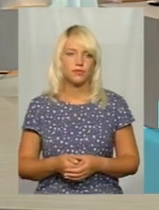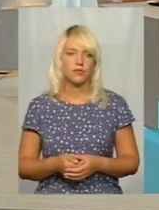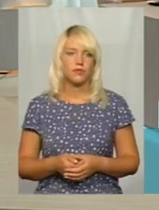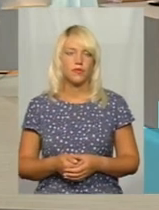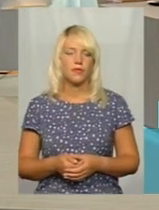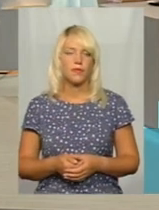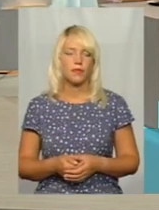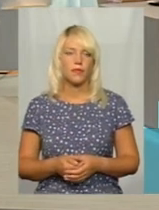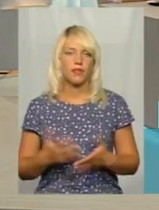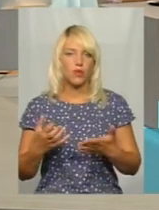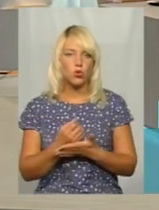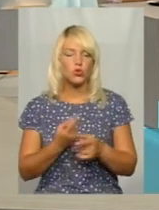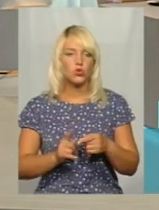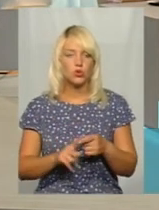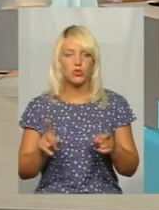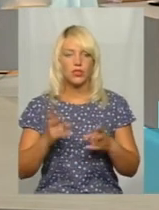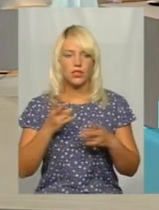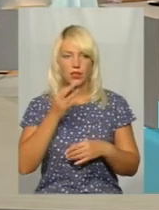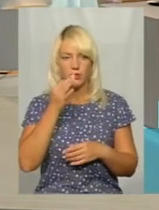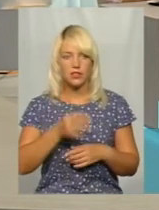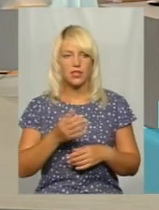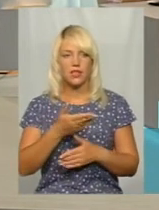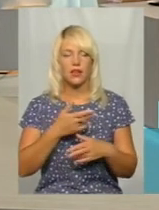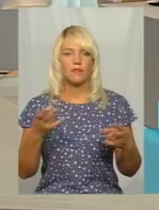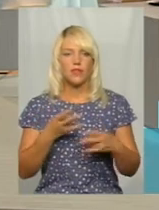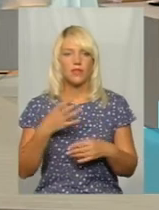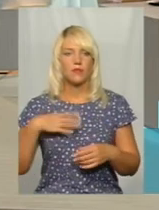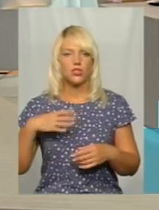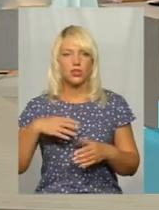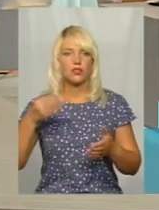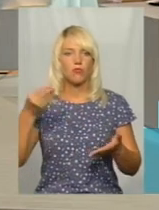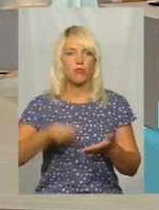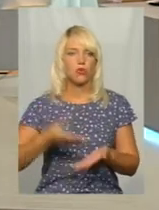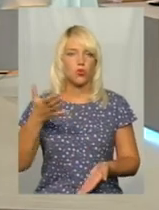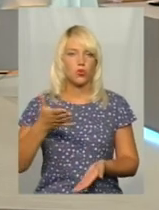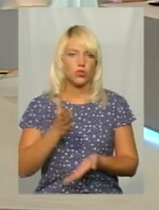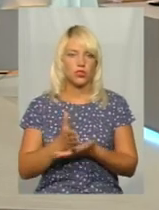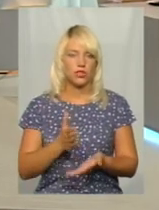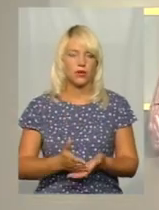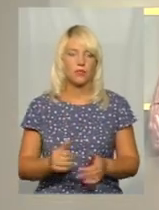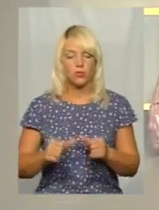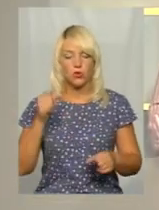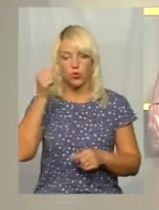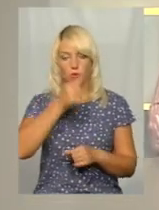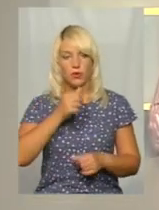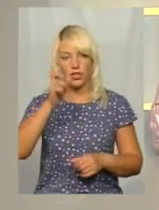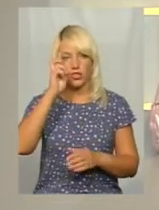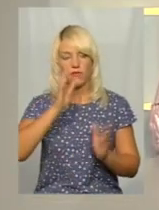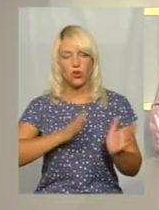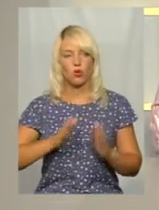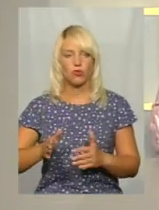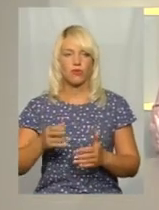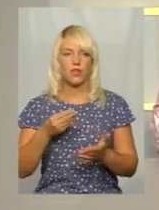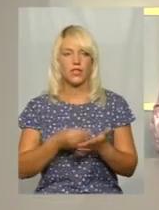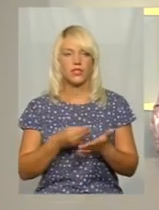Виходячи з цього, треба сказати, що нам треба чекати подорожчання хліба. З минулого року ж державного регулювання цін на